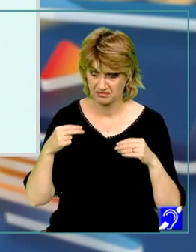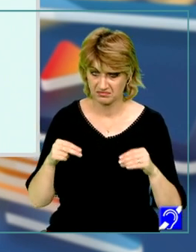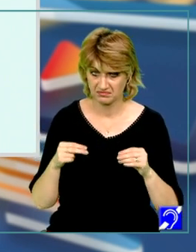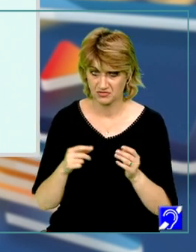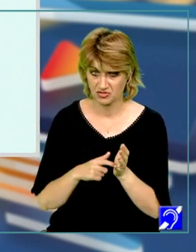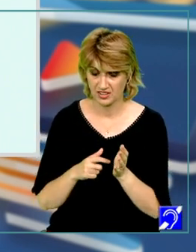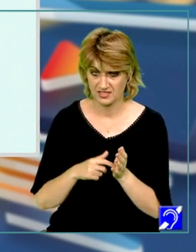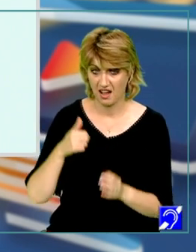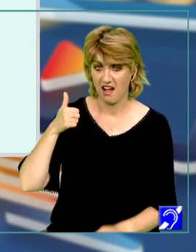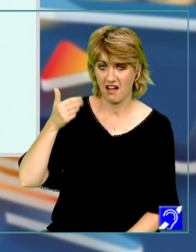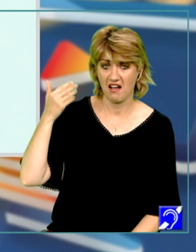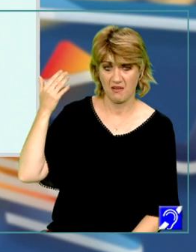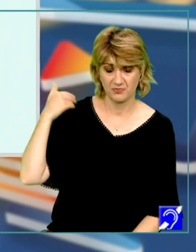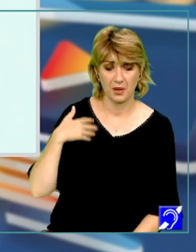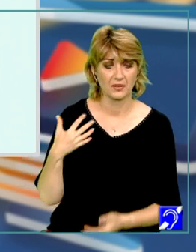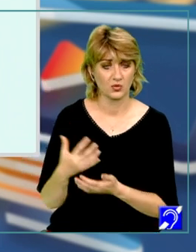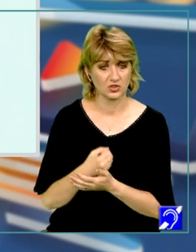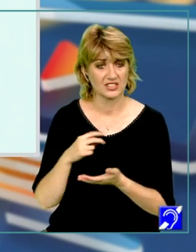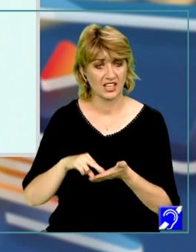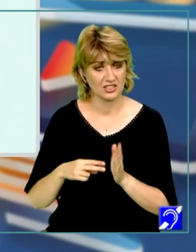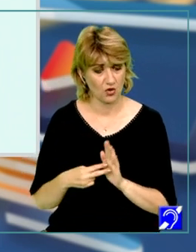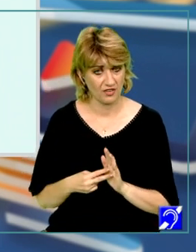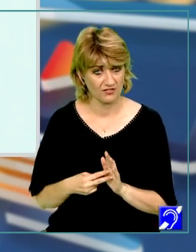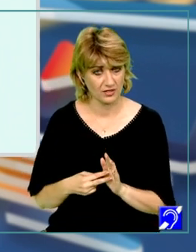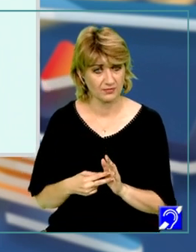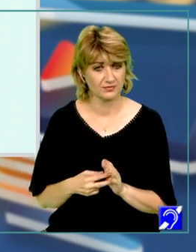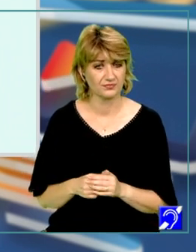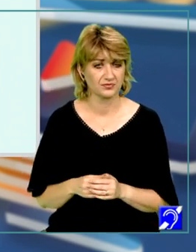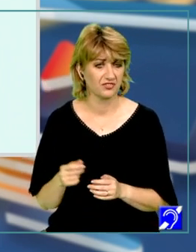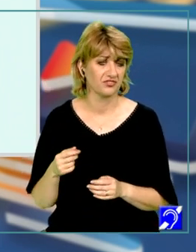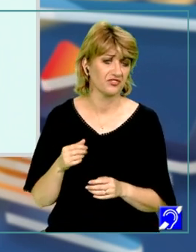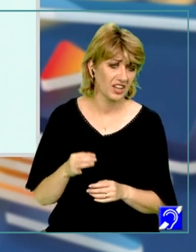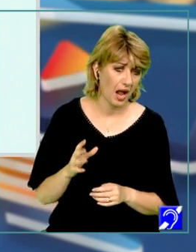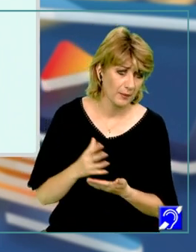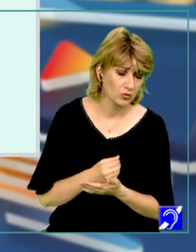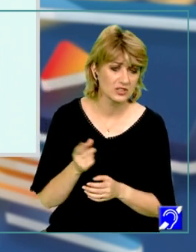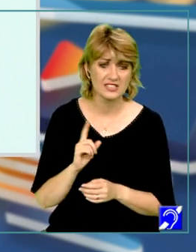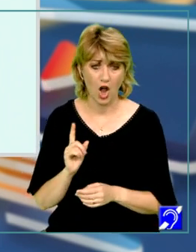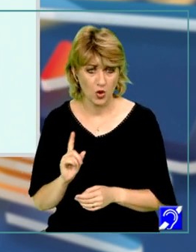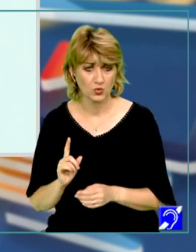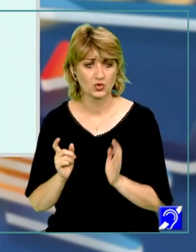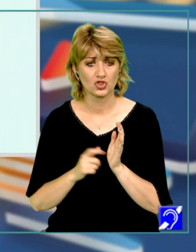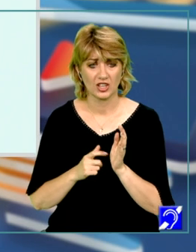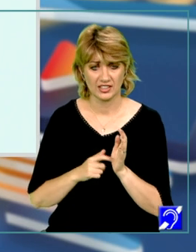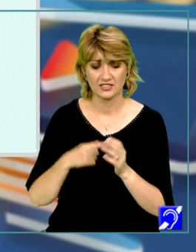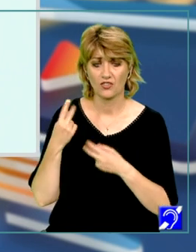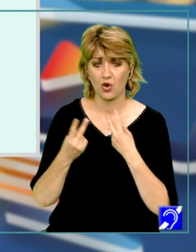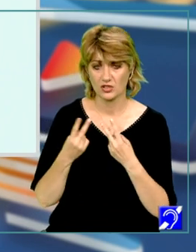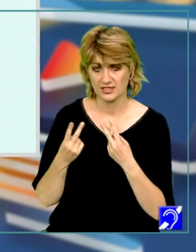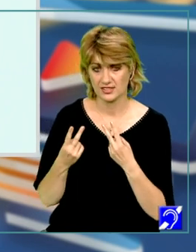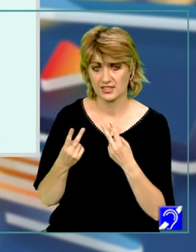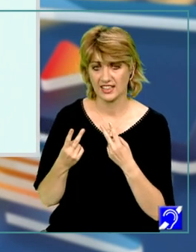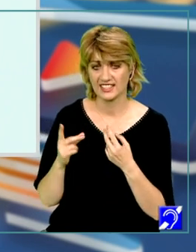cerința a. Fie că am reușit să rezolvăm cerința a corect, fie că nu, în cerința C vom folosi